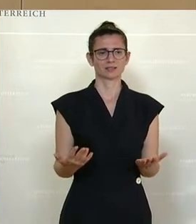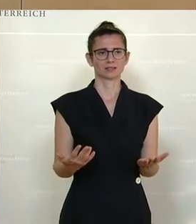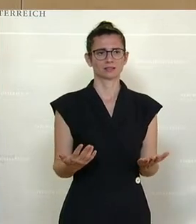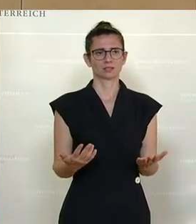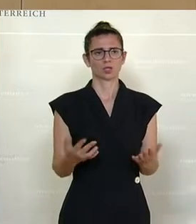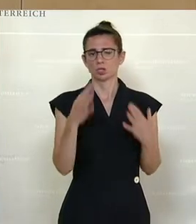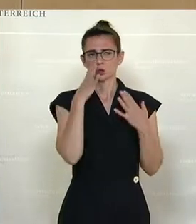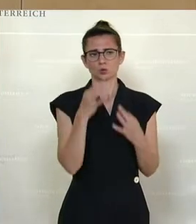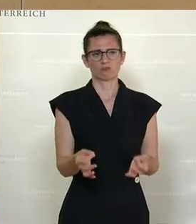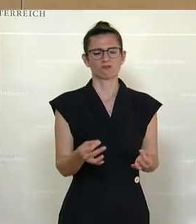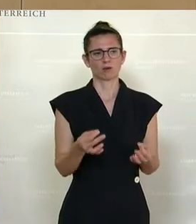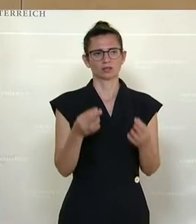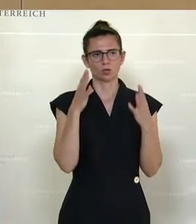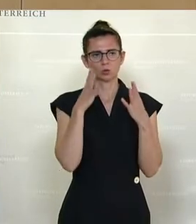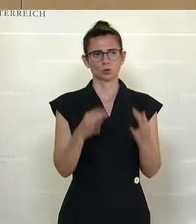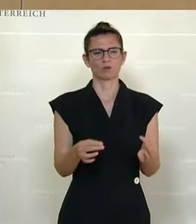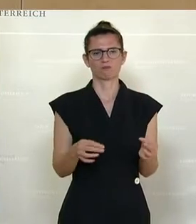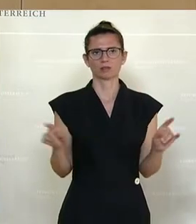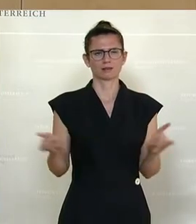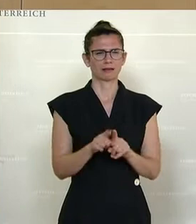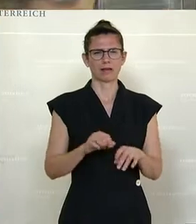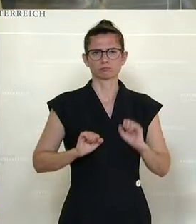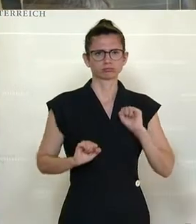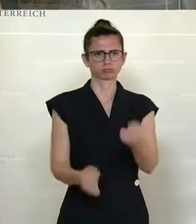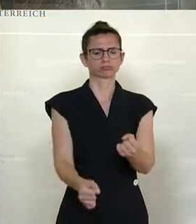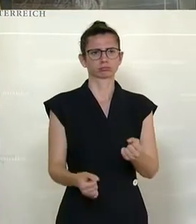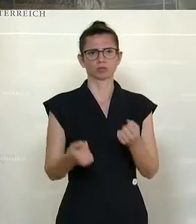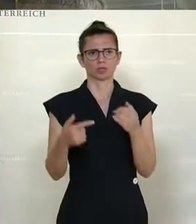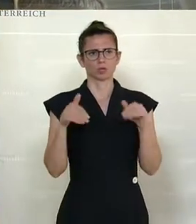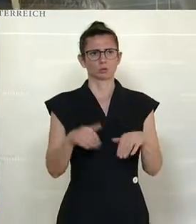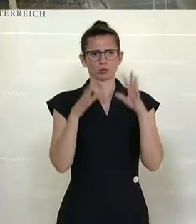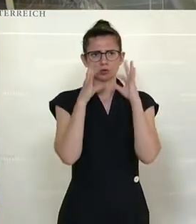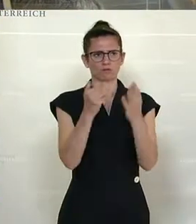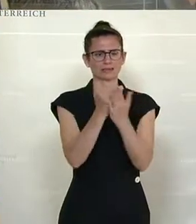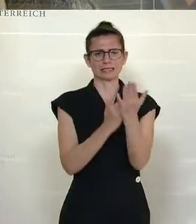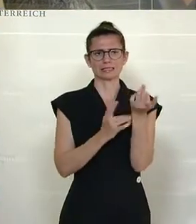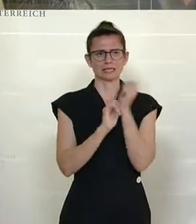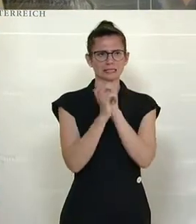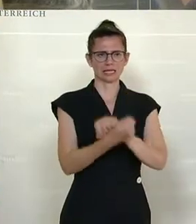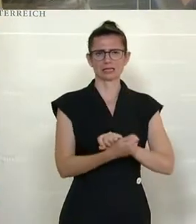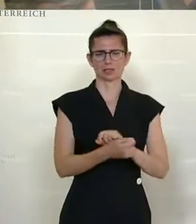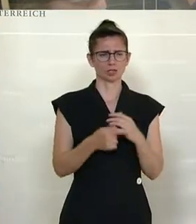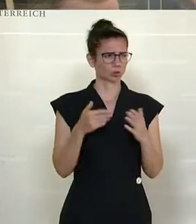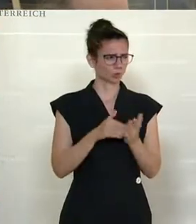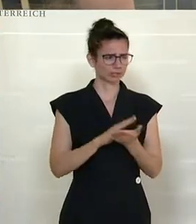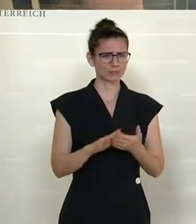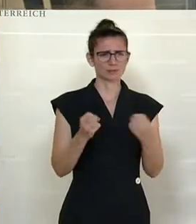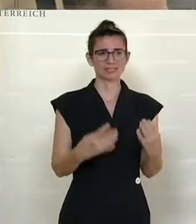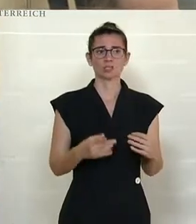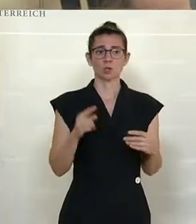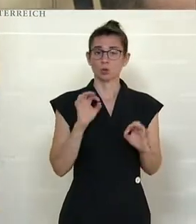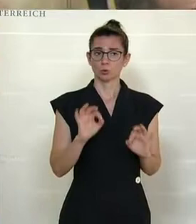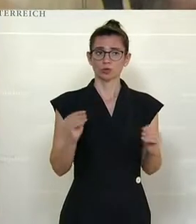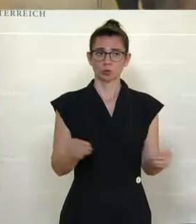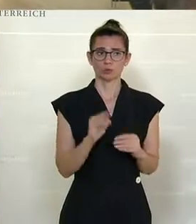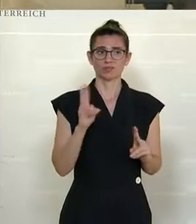man da sofort quasi aus der Hüfte geschossen hat und gesagt hat, ich muss sofort das Gesetz ändern. Und das hat, glaube ich, einen guten Grund, weil